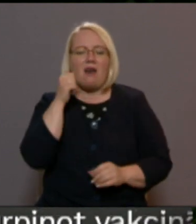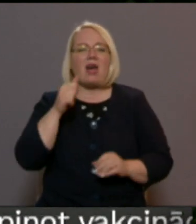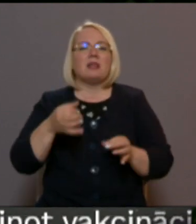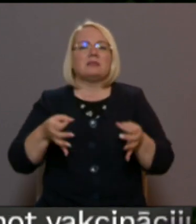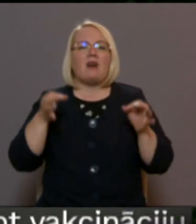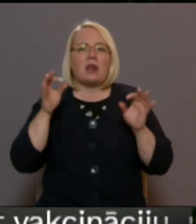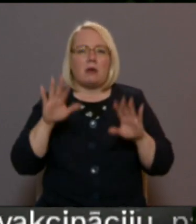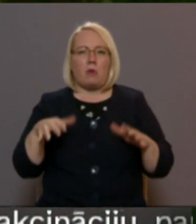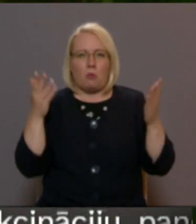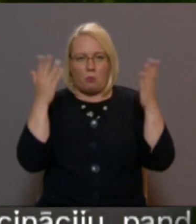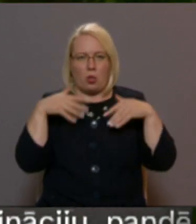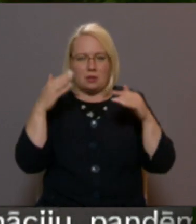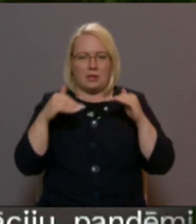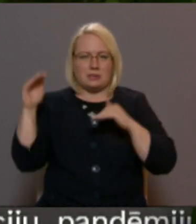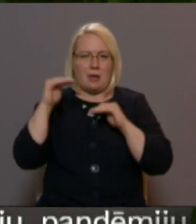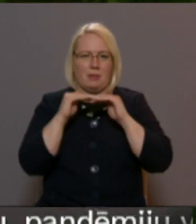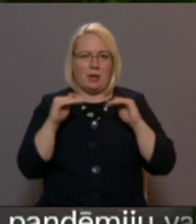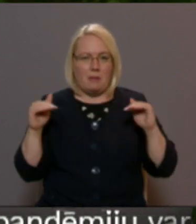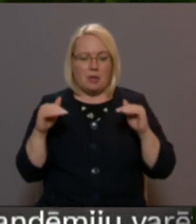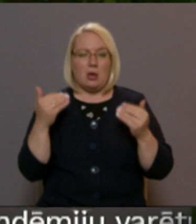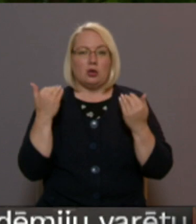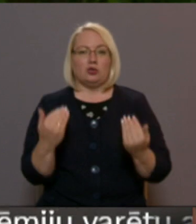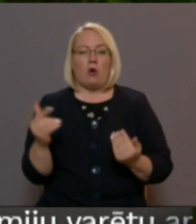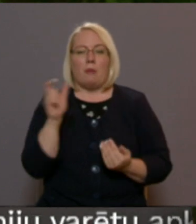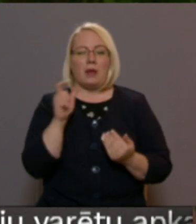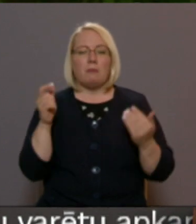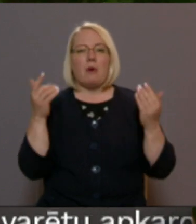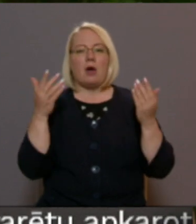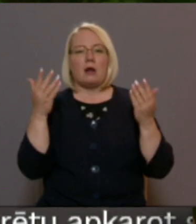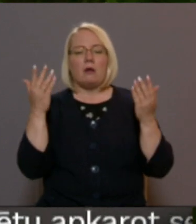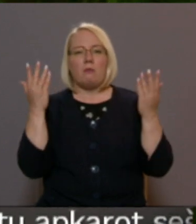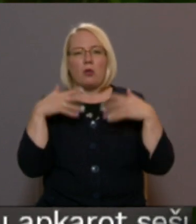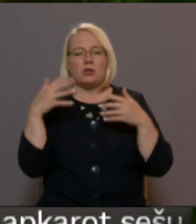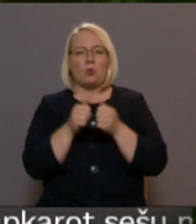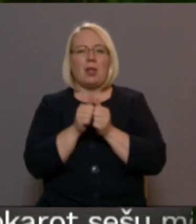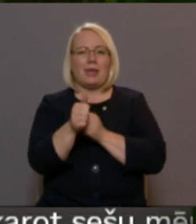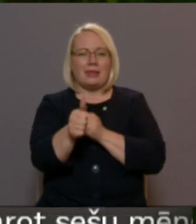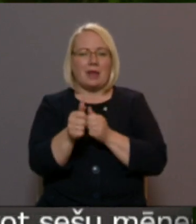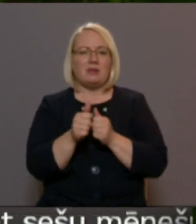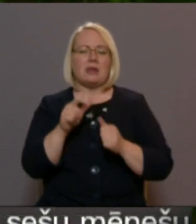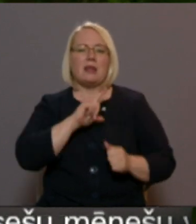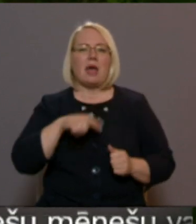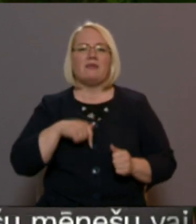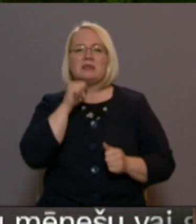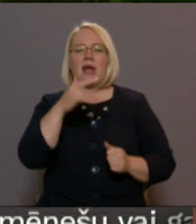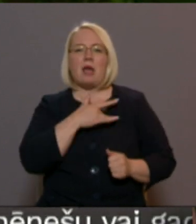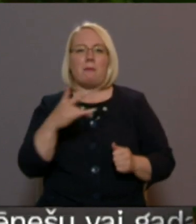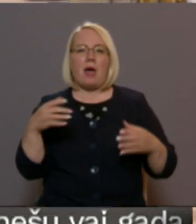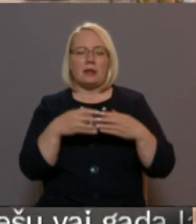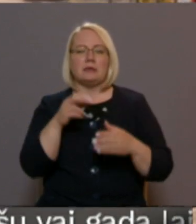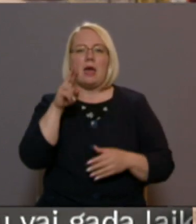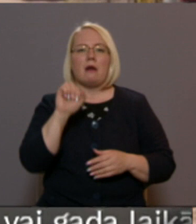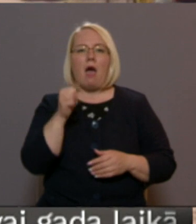par šiem politiskajiem līmeņiem. Šobrīd par Jākapels novada politisko līderi tiek virzīts Latvijas zaļās partijas pārstāvis Raivis